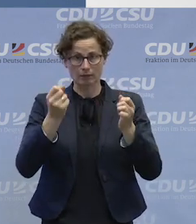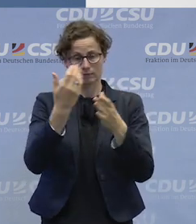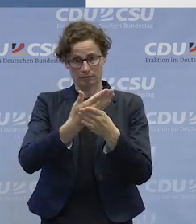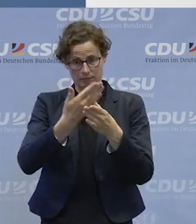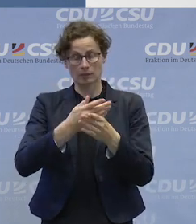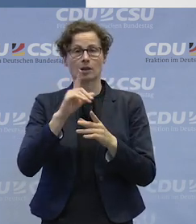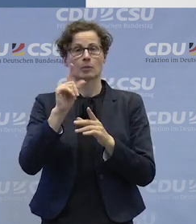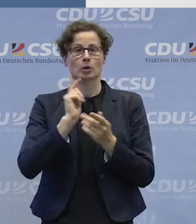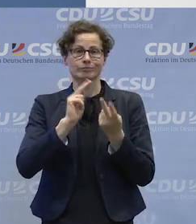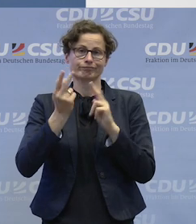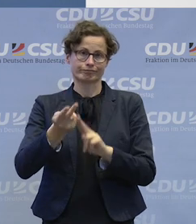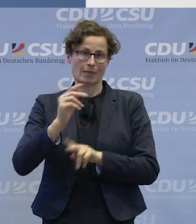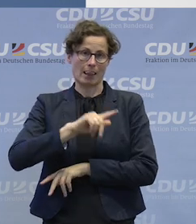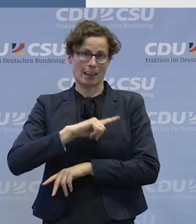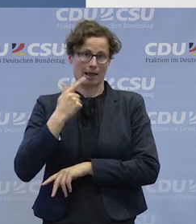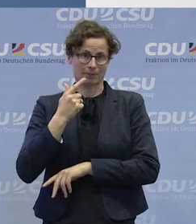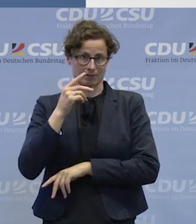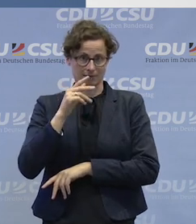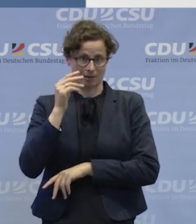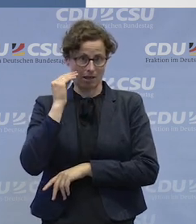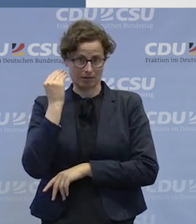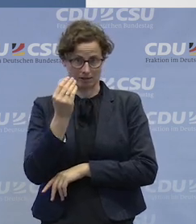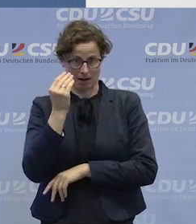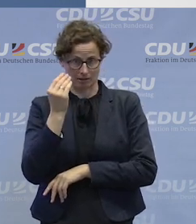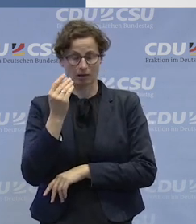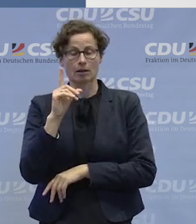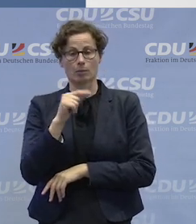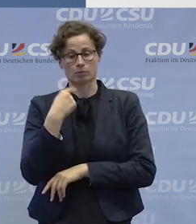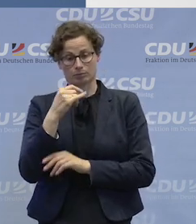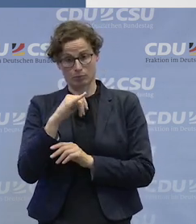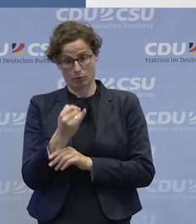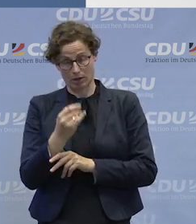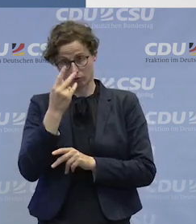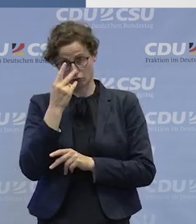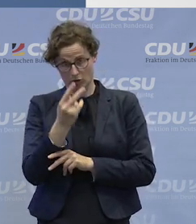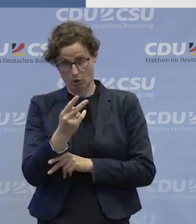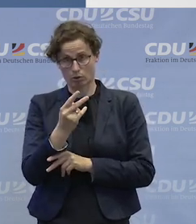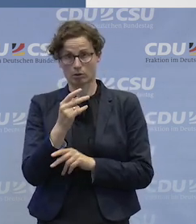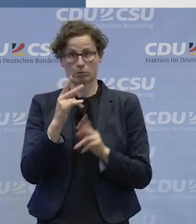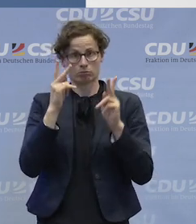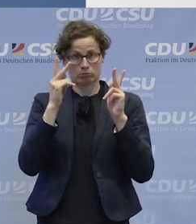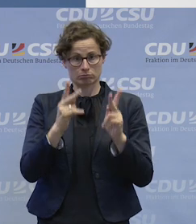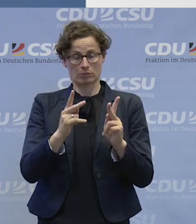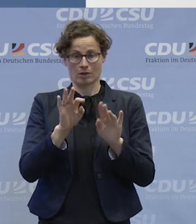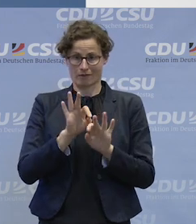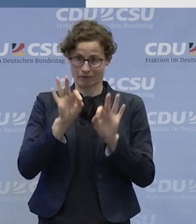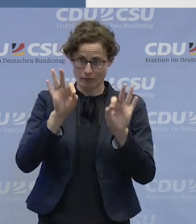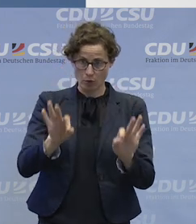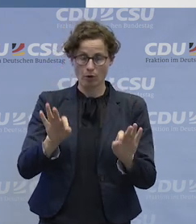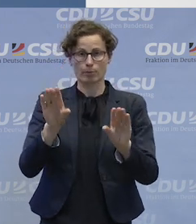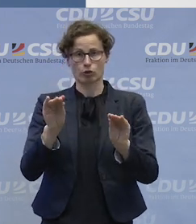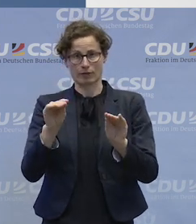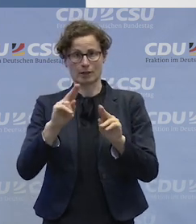Lernen. Und wir entwickeln und erproben in unserem Projekt ein ganzheitliches E-Learning-Angebot für